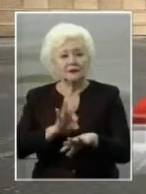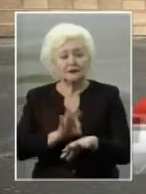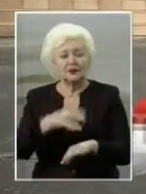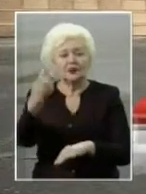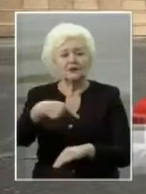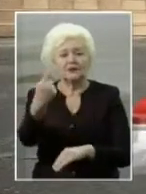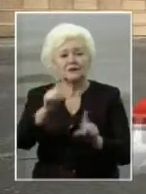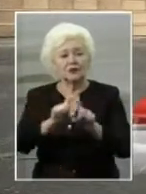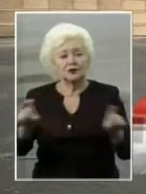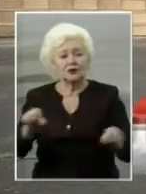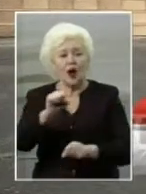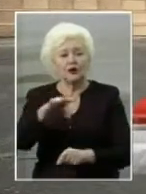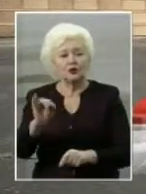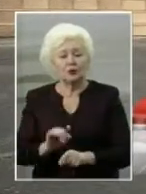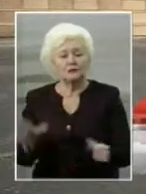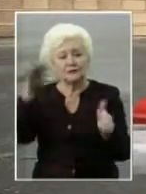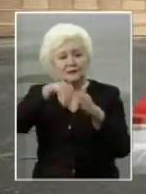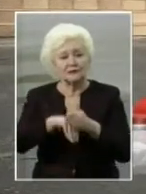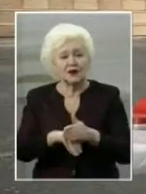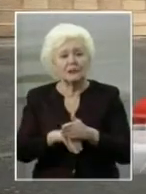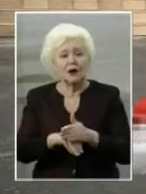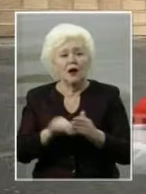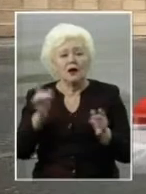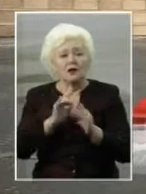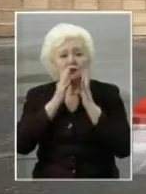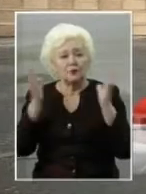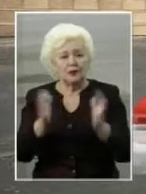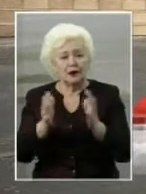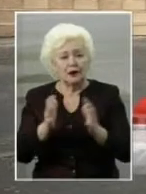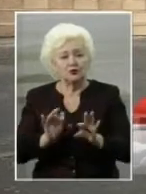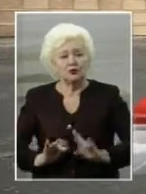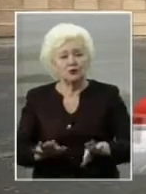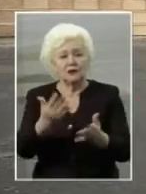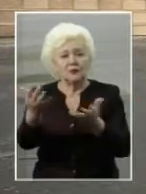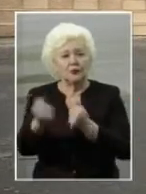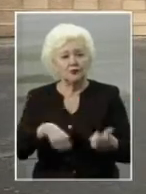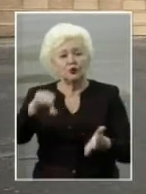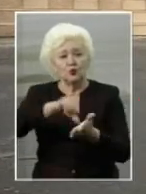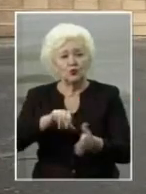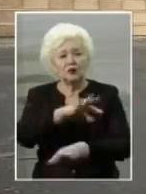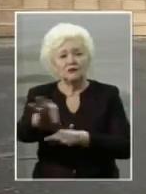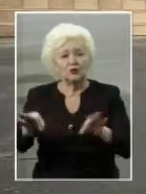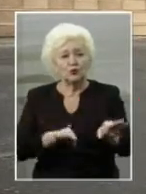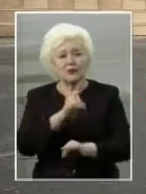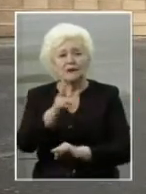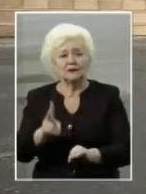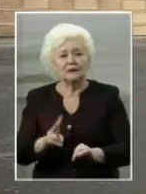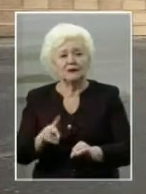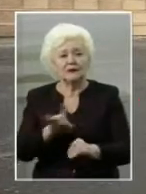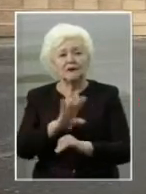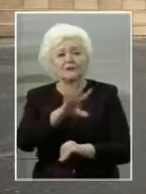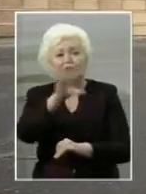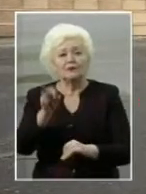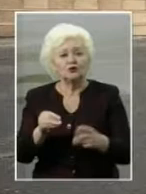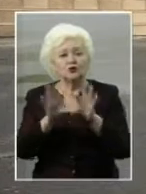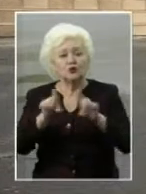21-й школі Антонівки запроваджують здоров'язберігаючі заходи. Для цього навіть беруть участь у проєкті, який в разі, якщо школу